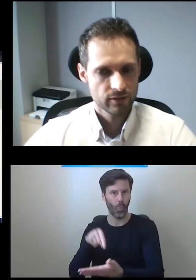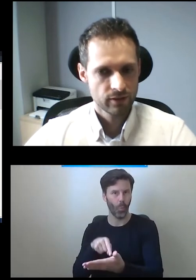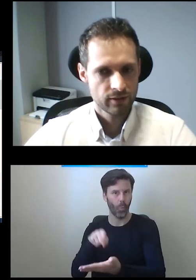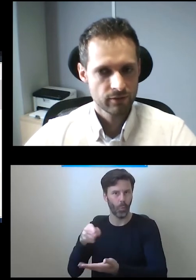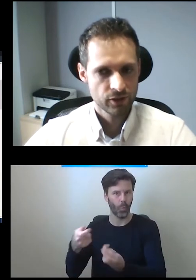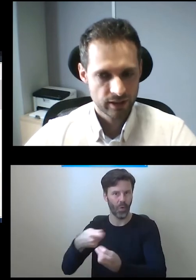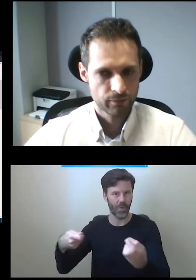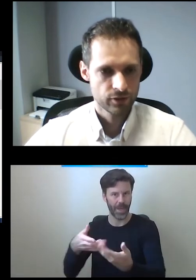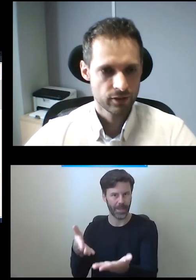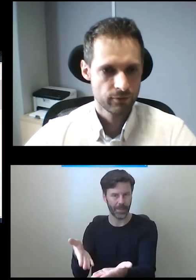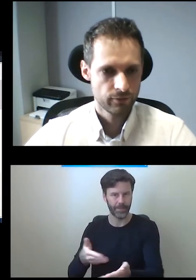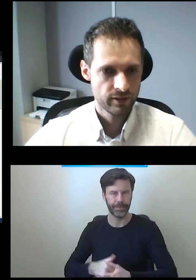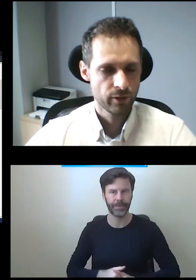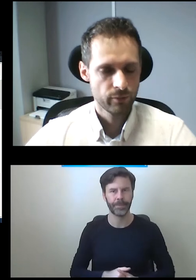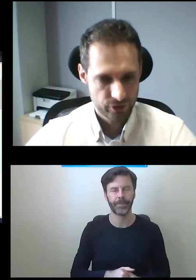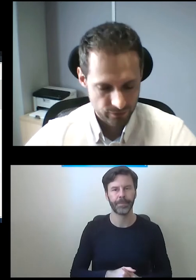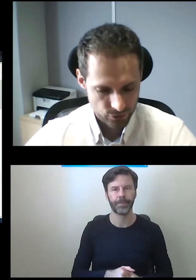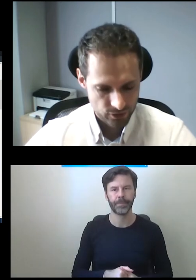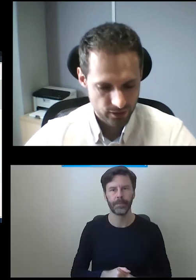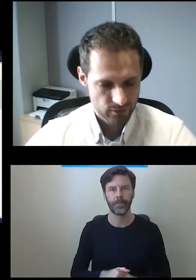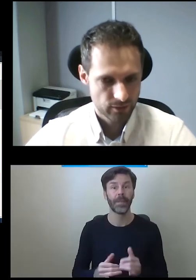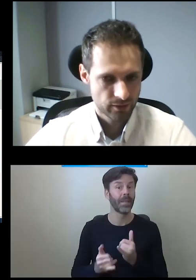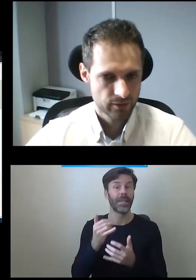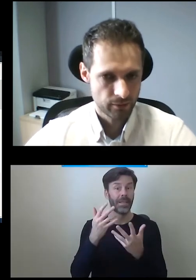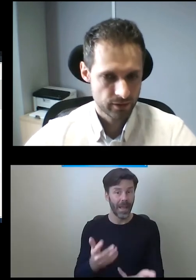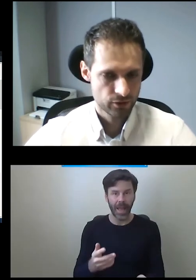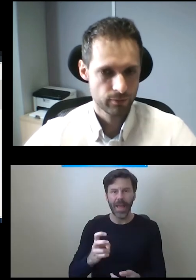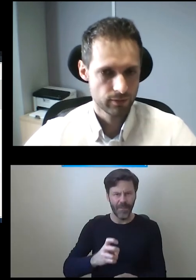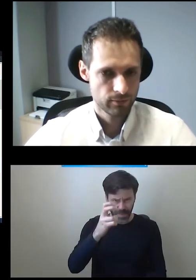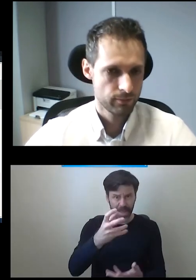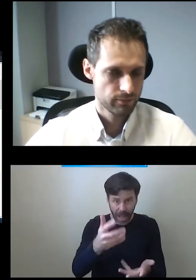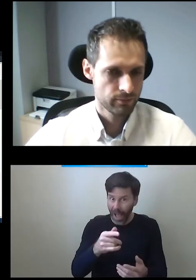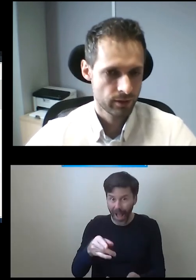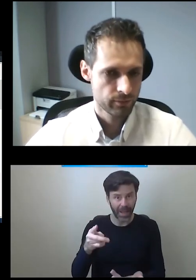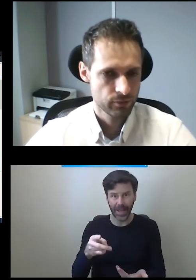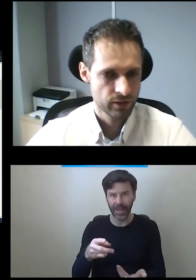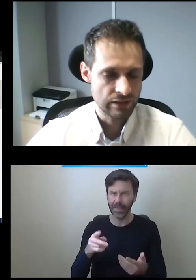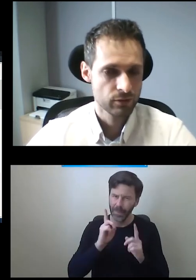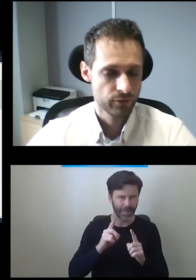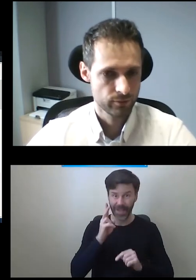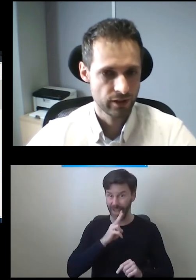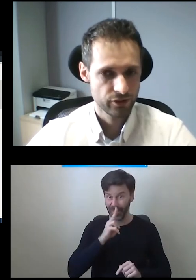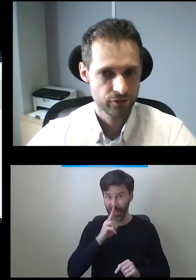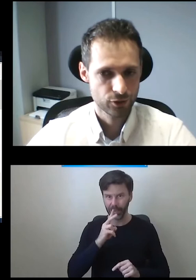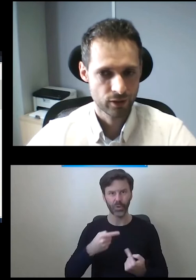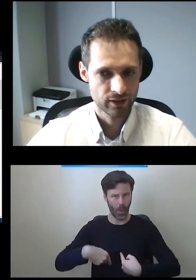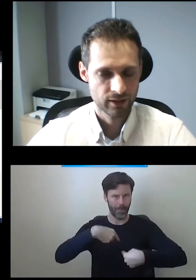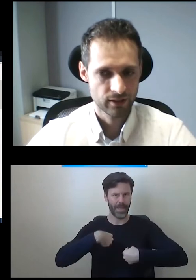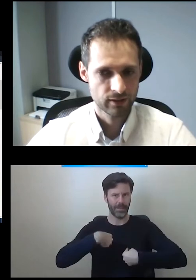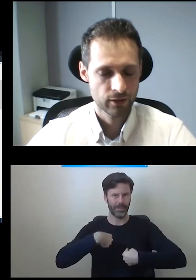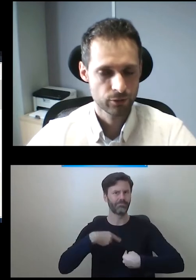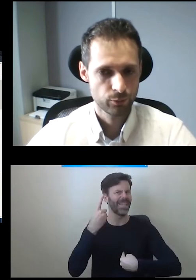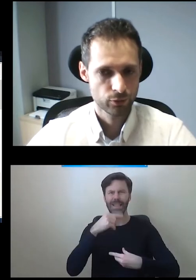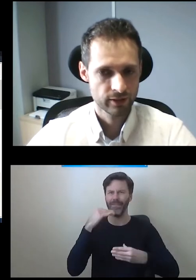Więc wszędzie tam, gdzie windy mają być niewidoczne, tam jesteśmy my. My jakby jesteśmy jedyną firmą na świecie, która